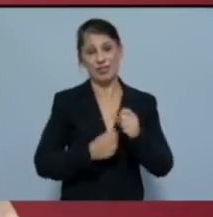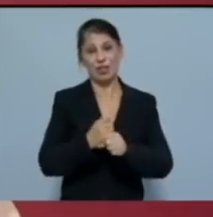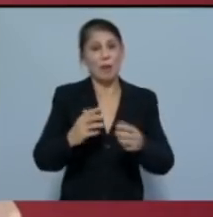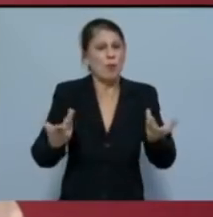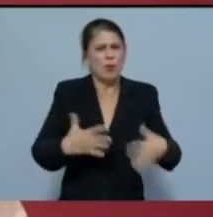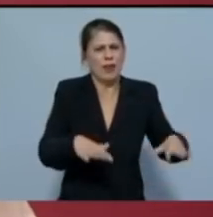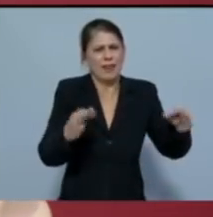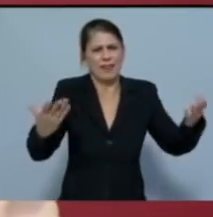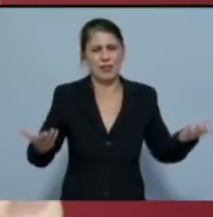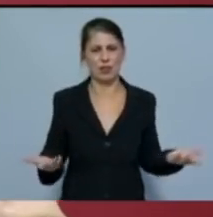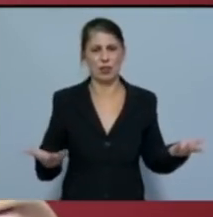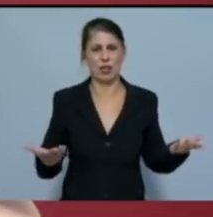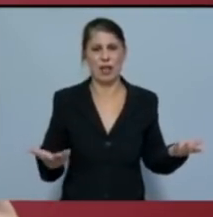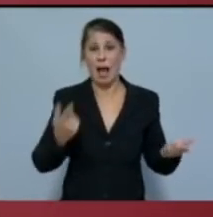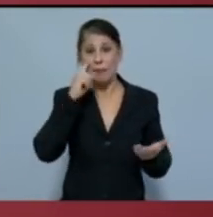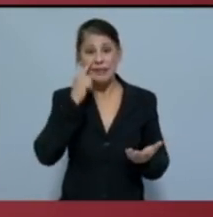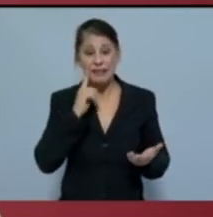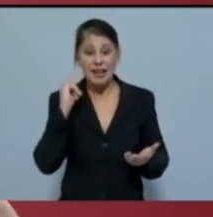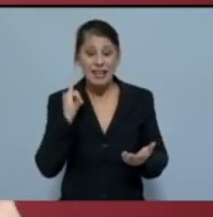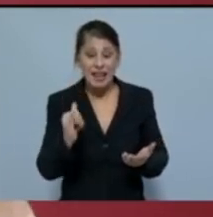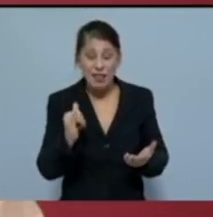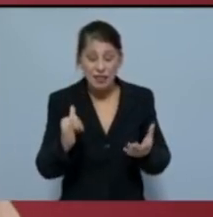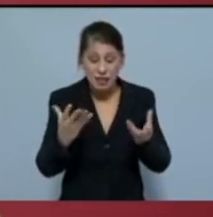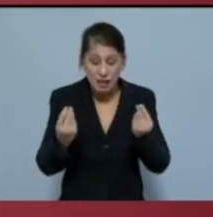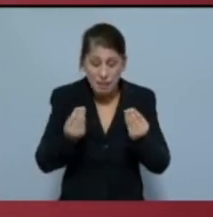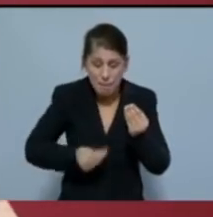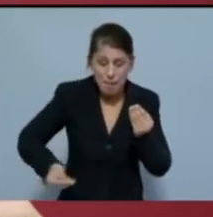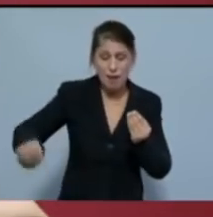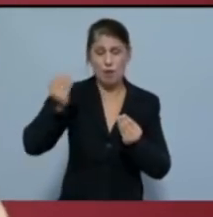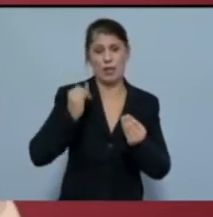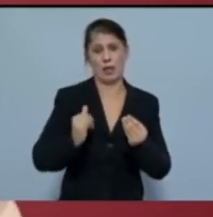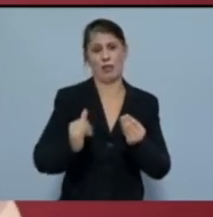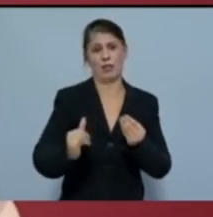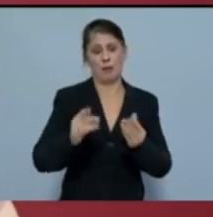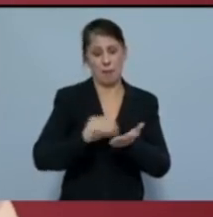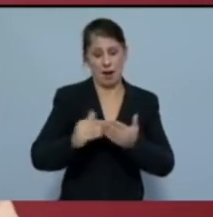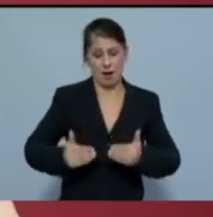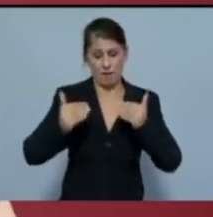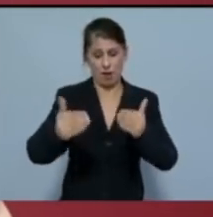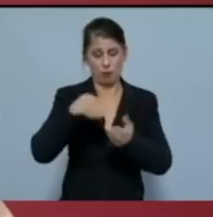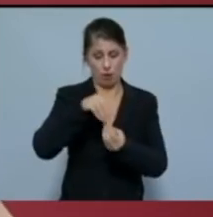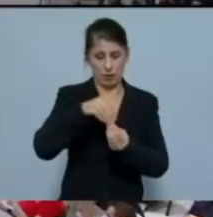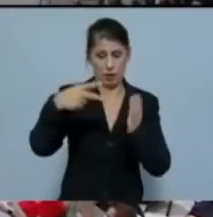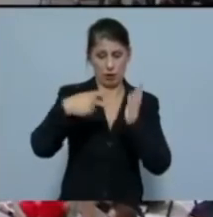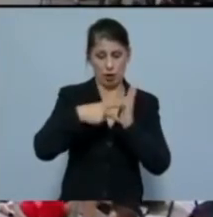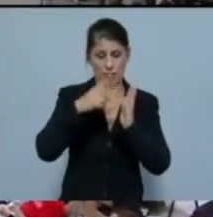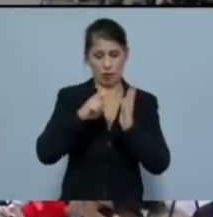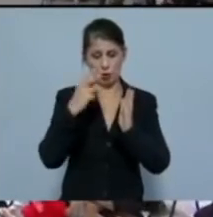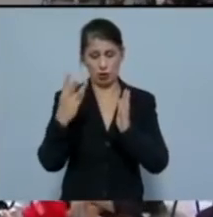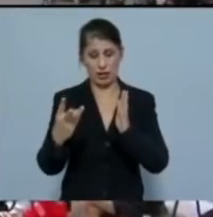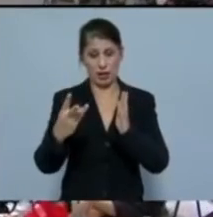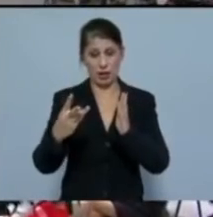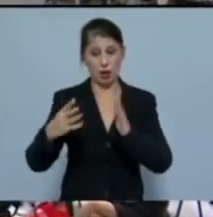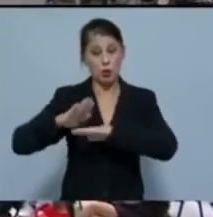ξεκινήσουμε. Από την τραγική καθυστέρηση και τη νέα αναβολή από τον Απρίλη του 2023 στα